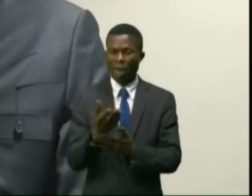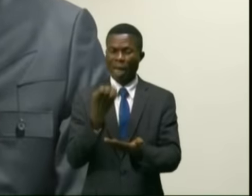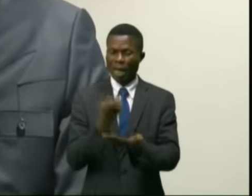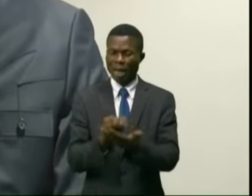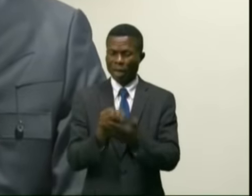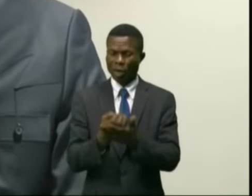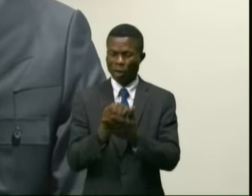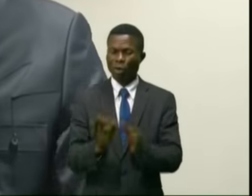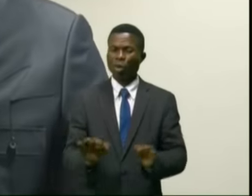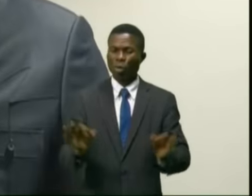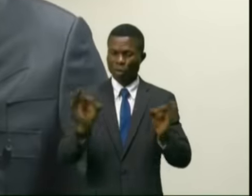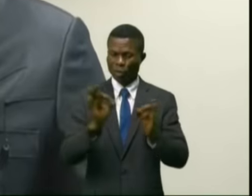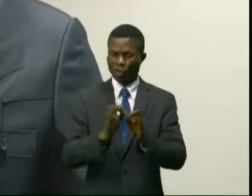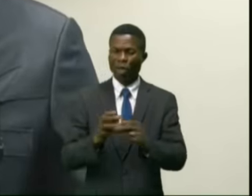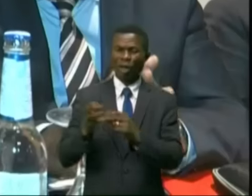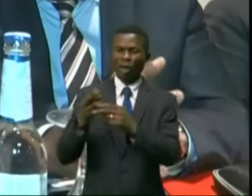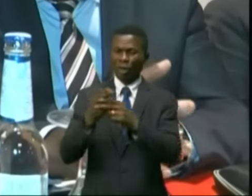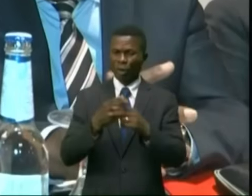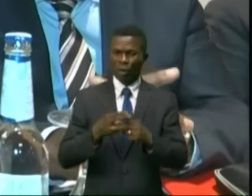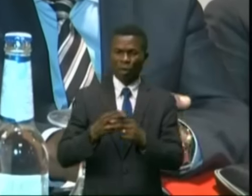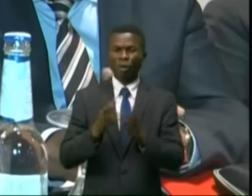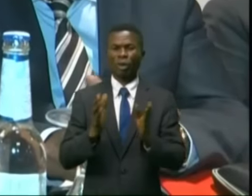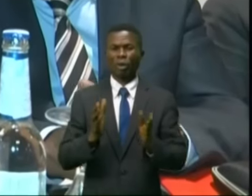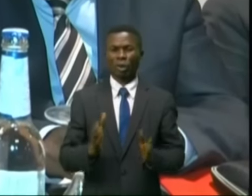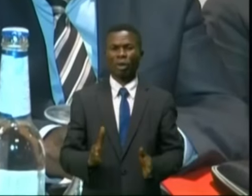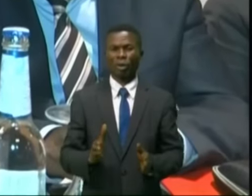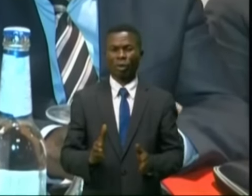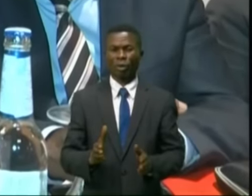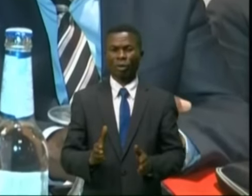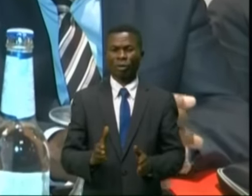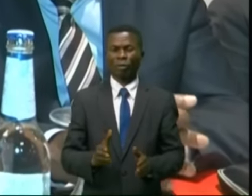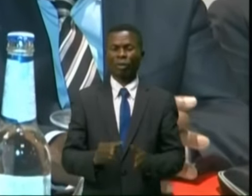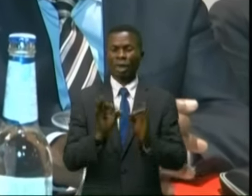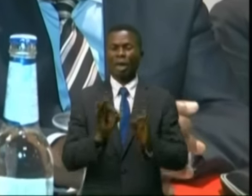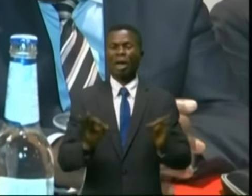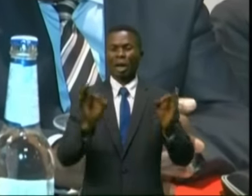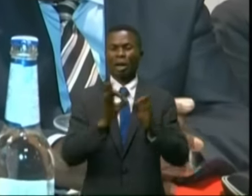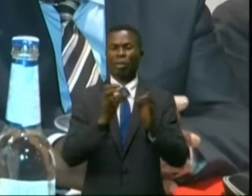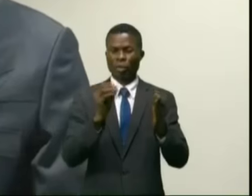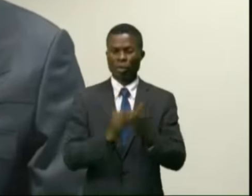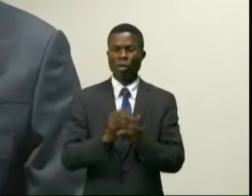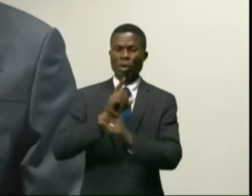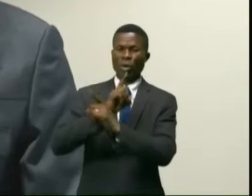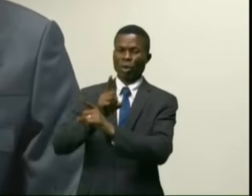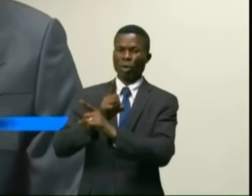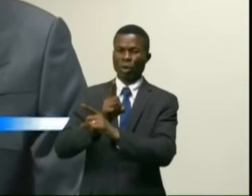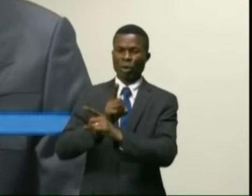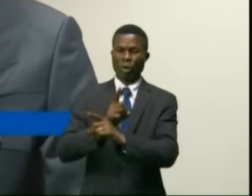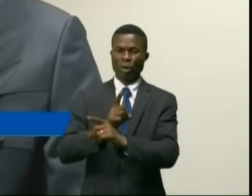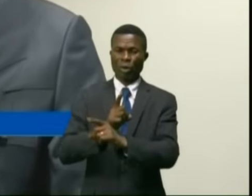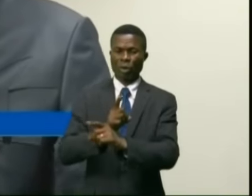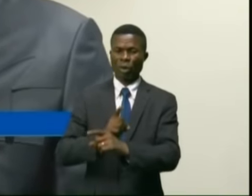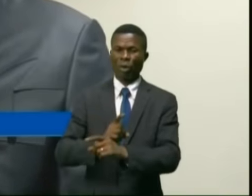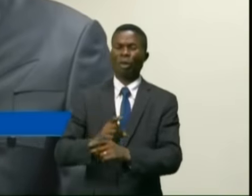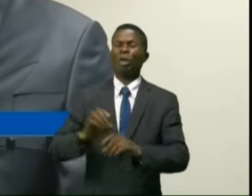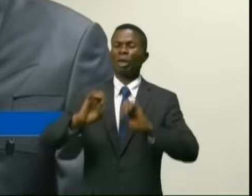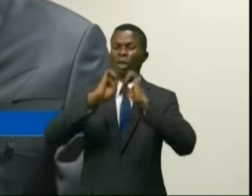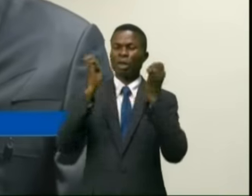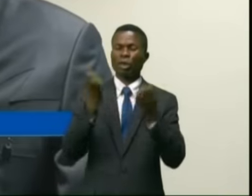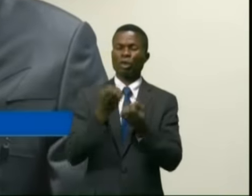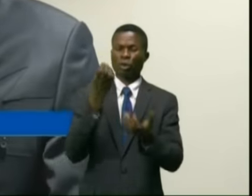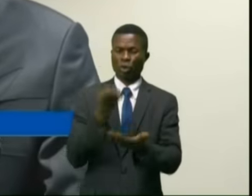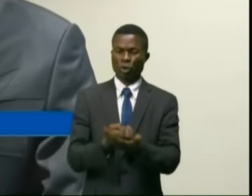et sécuritaire. Elle est essentielle à la protection de l'intégrité du tissu socio-économique